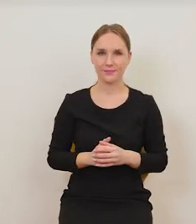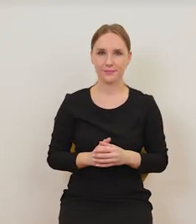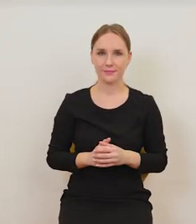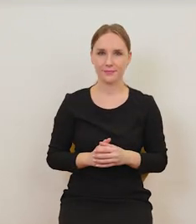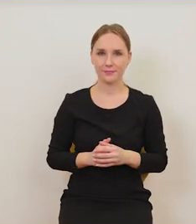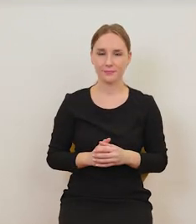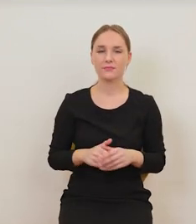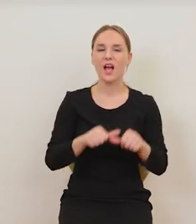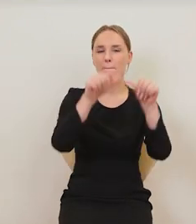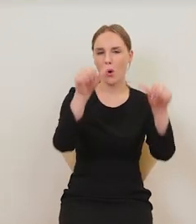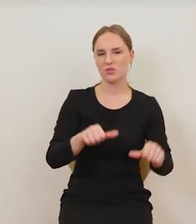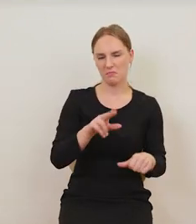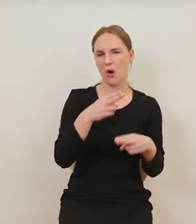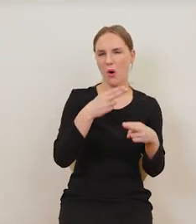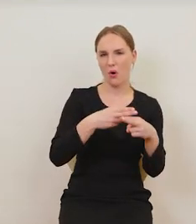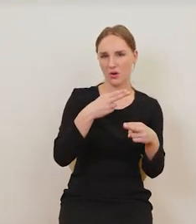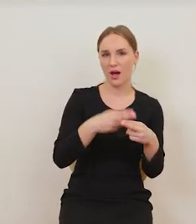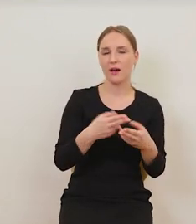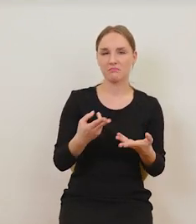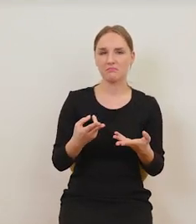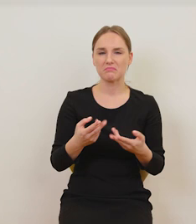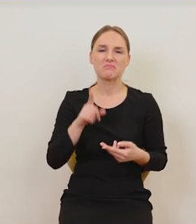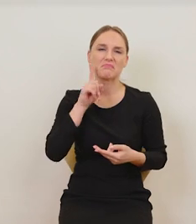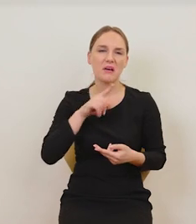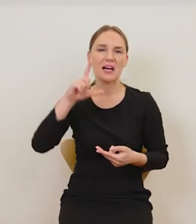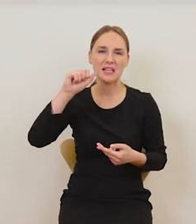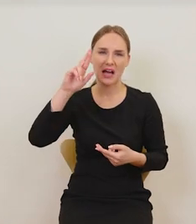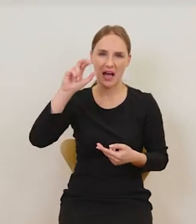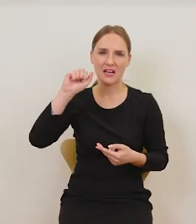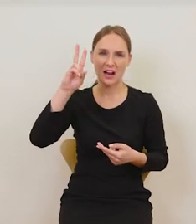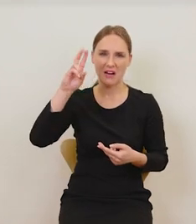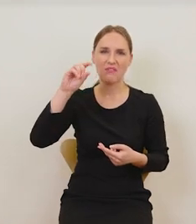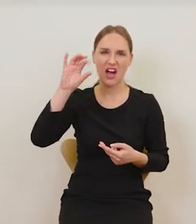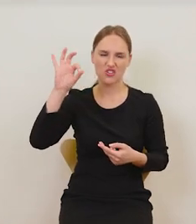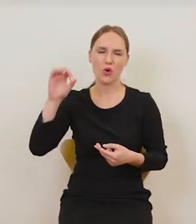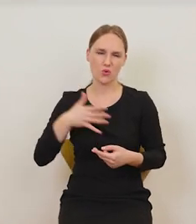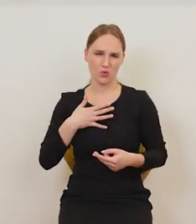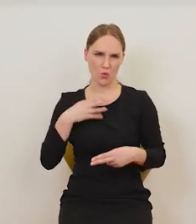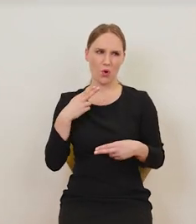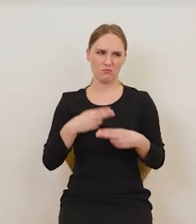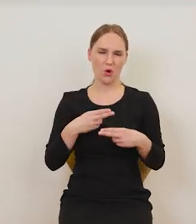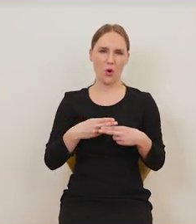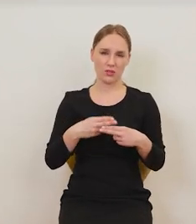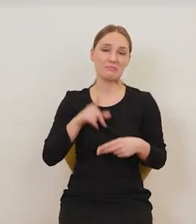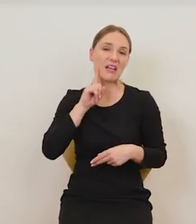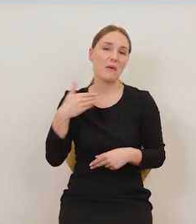Postać chora nieco, bo tak Caravaggio się czuł i rzeczywiście chorował.